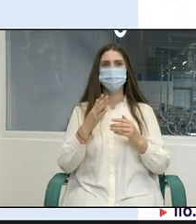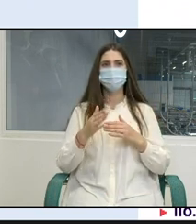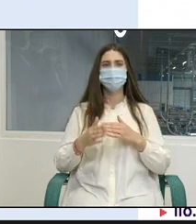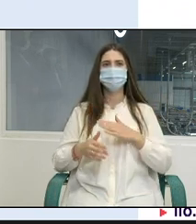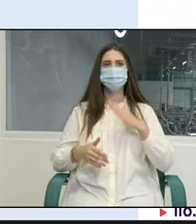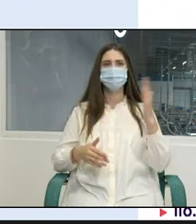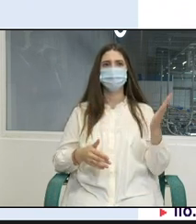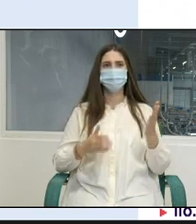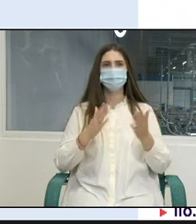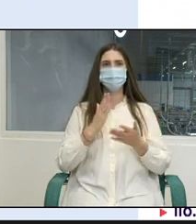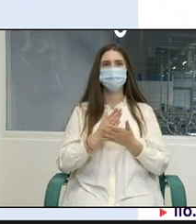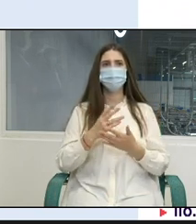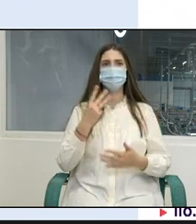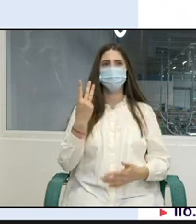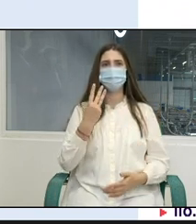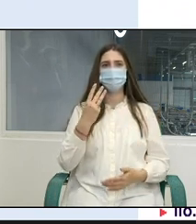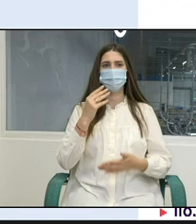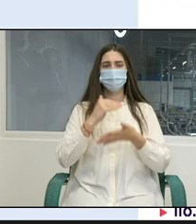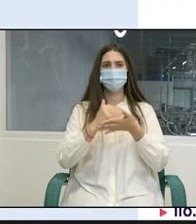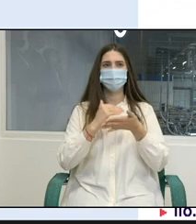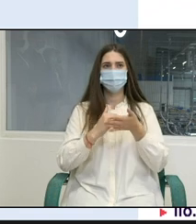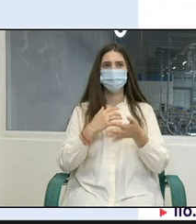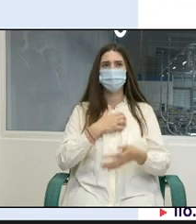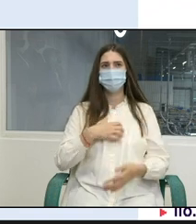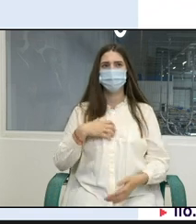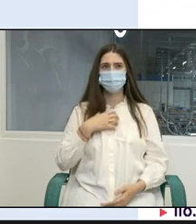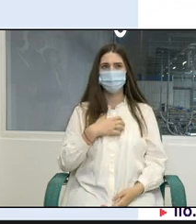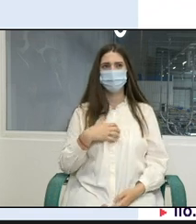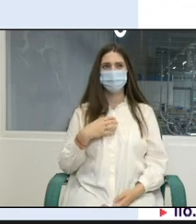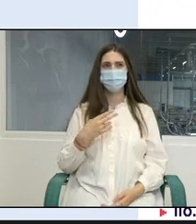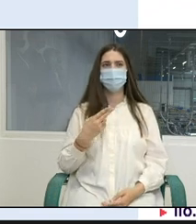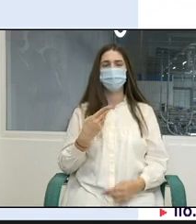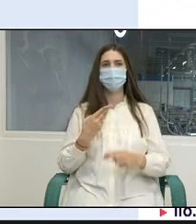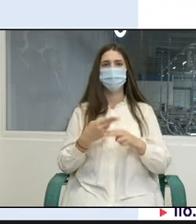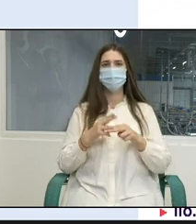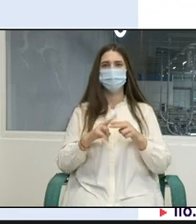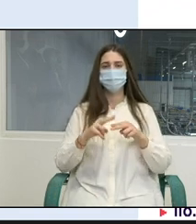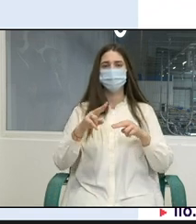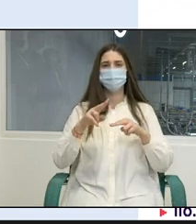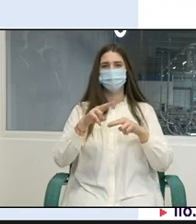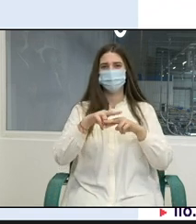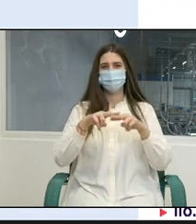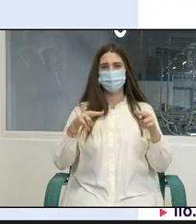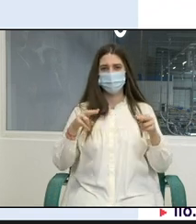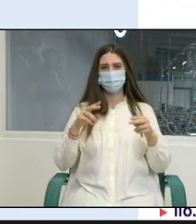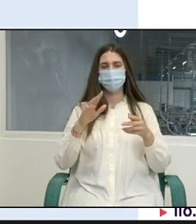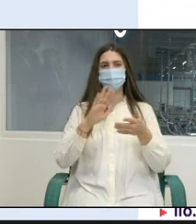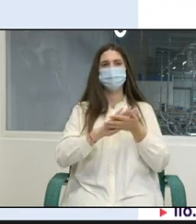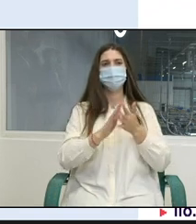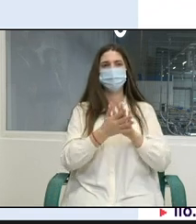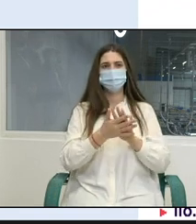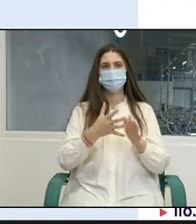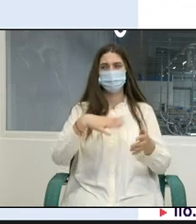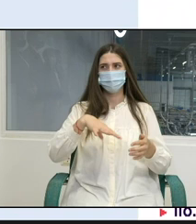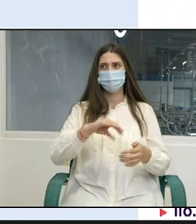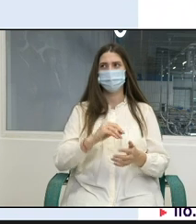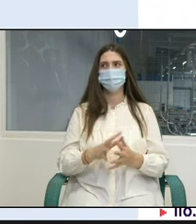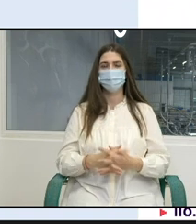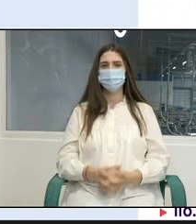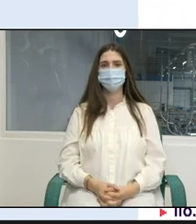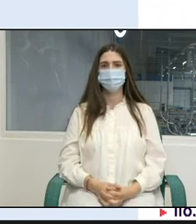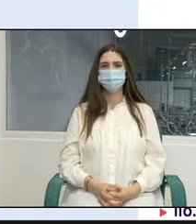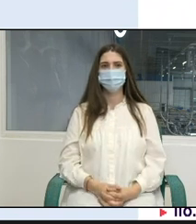domenii prioritare care au fost selectate de către guvern împreună cu partenerii sociali. Nu